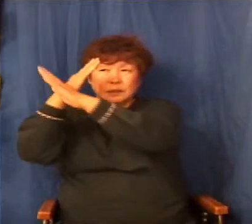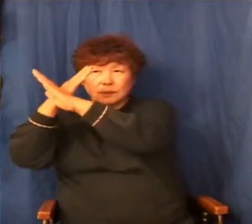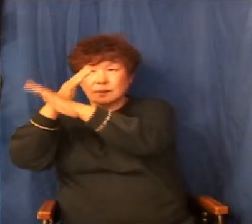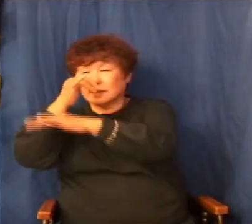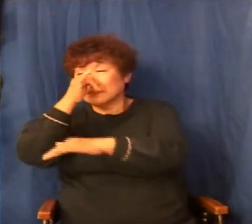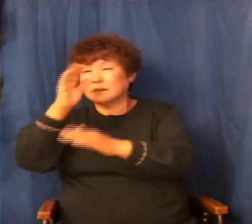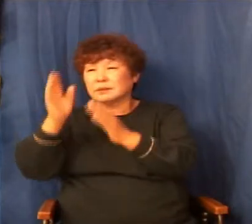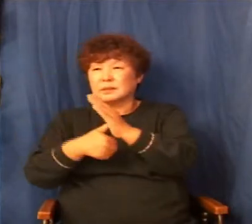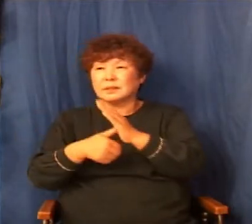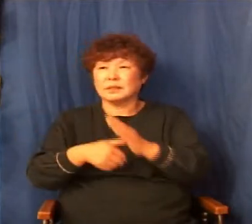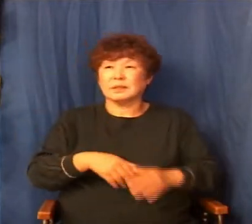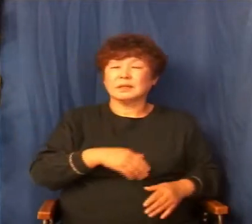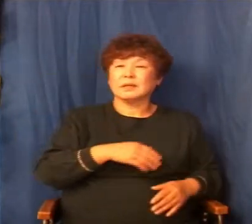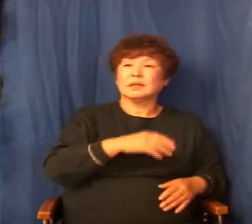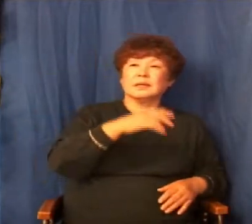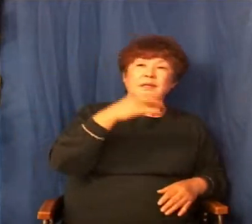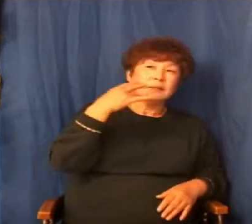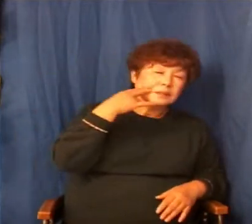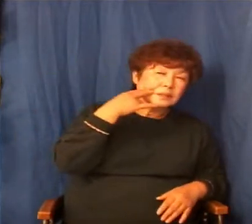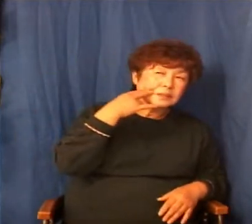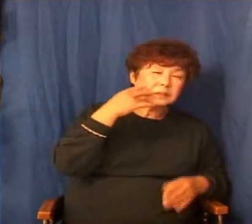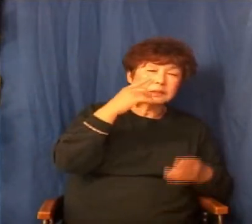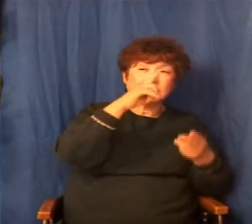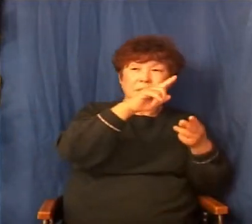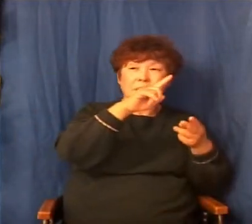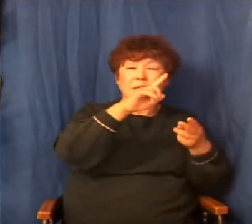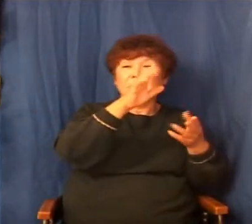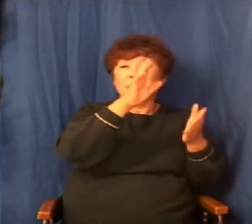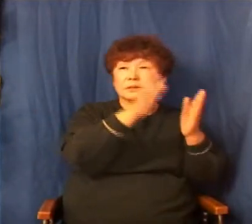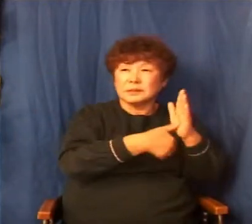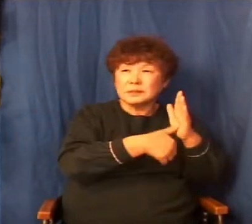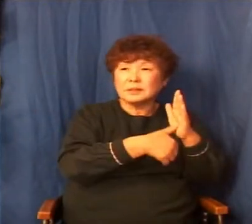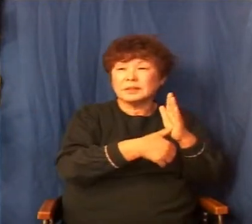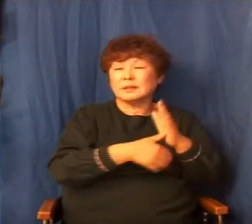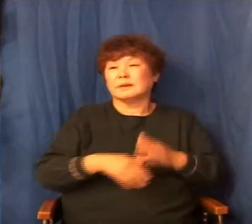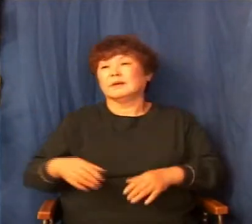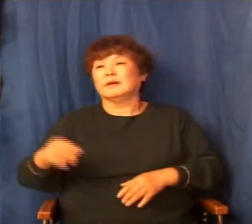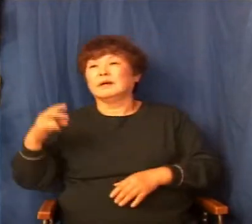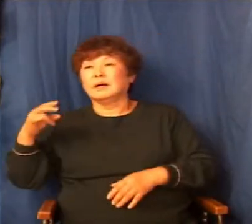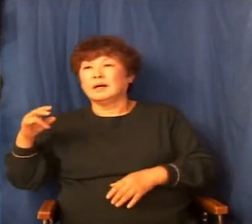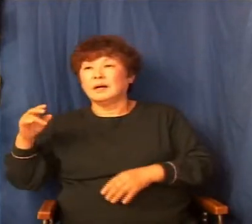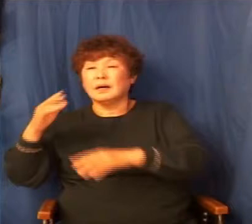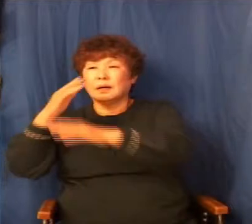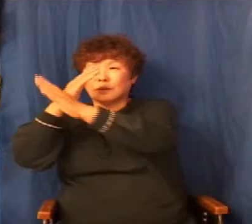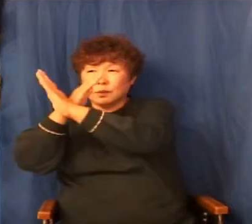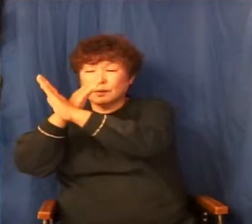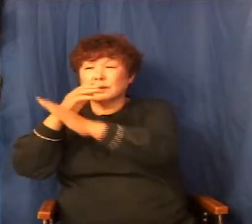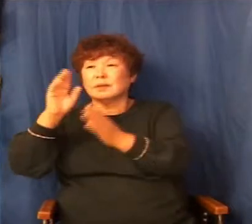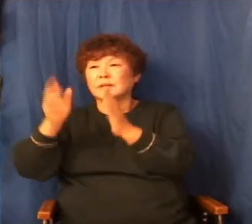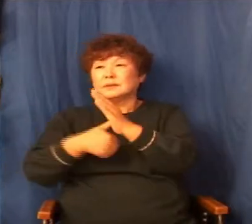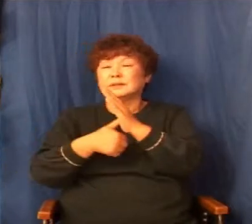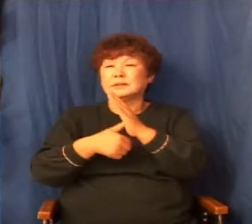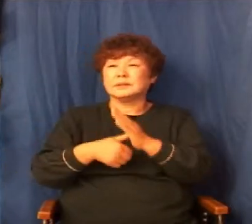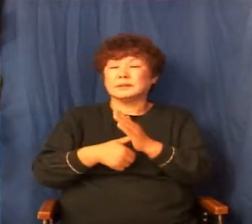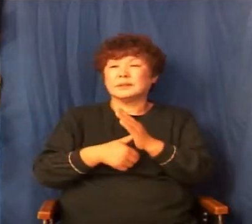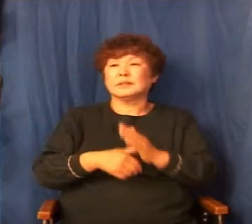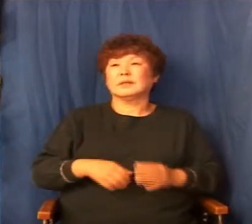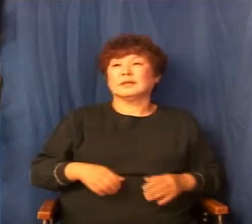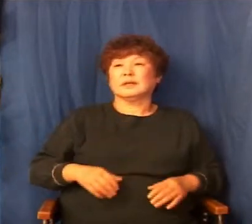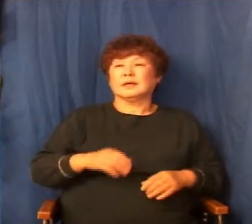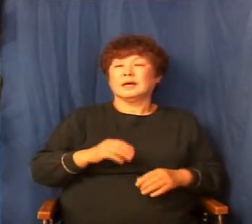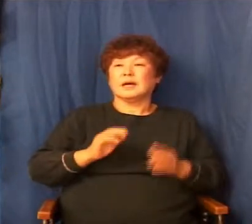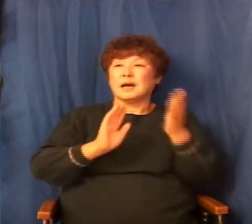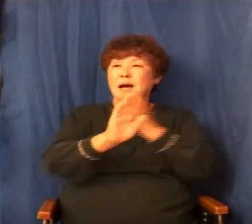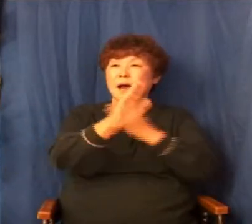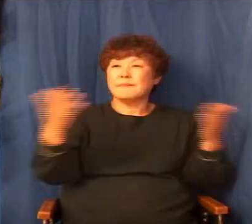때의 미래를 하나님이 알고 계시고 노 했을 때의 미래를 알고 있는 거예요. 그 선택을 네가 해라. 그 선택권을 준 거 아닙니까?